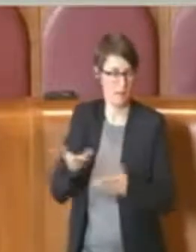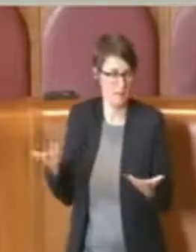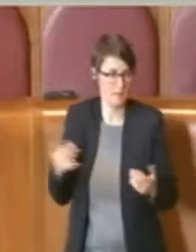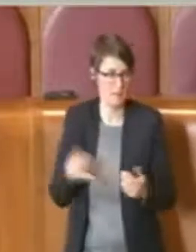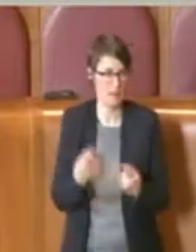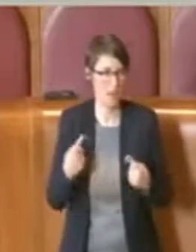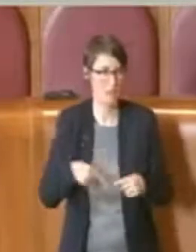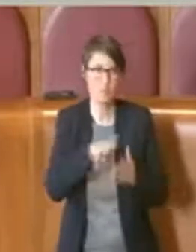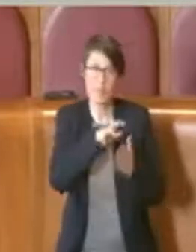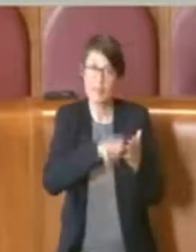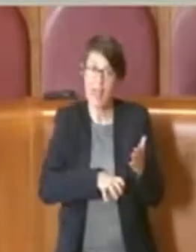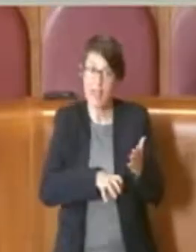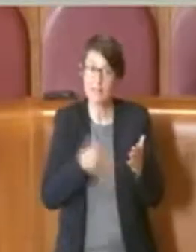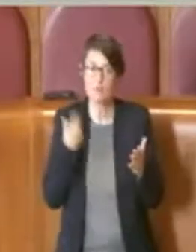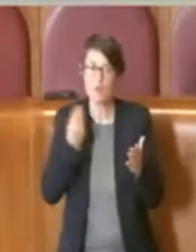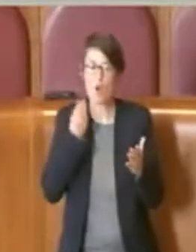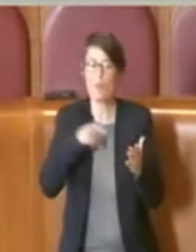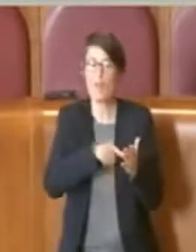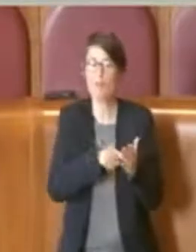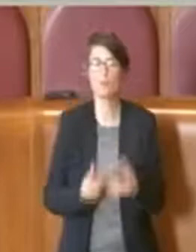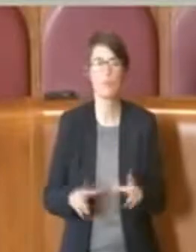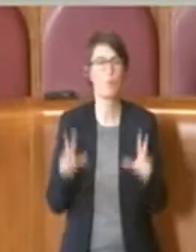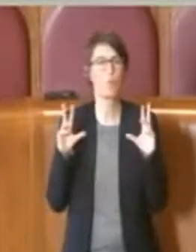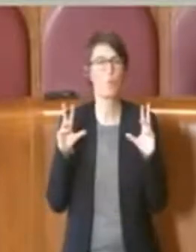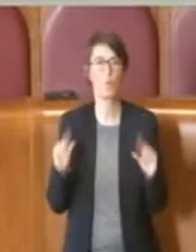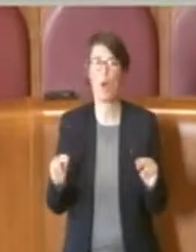innovativo per tanti aspetti.